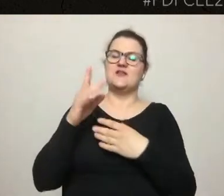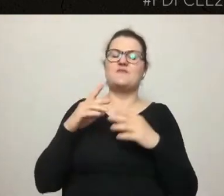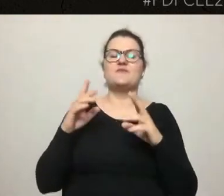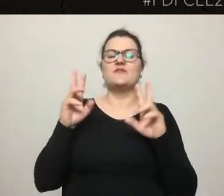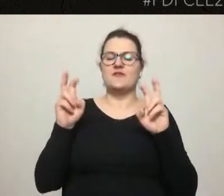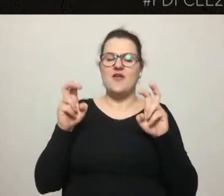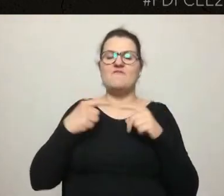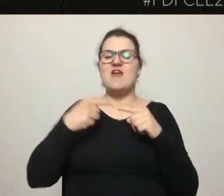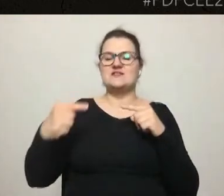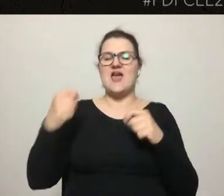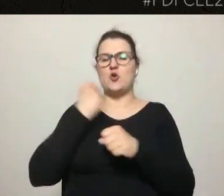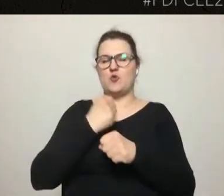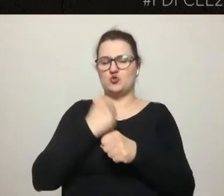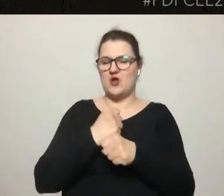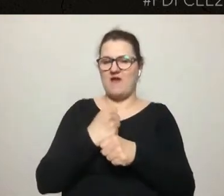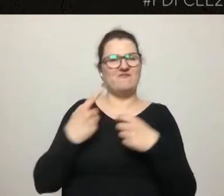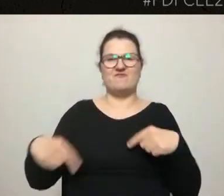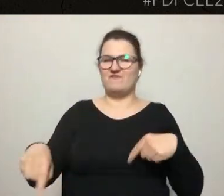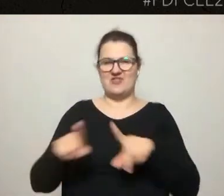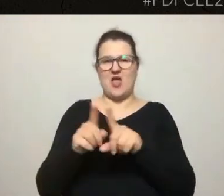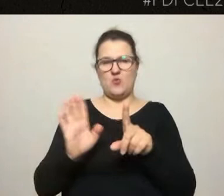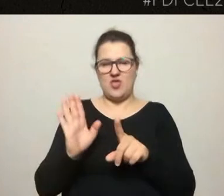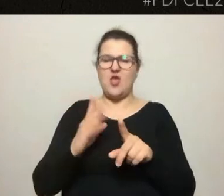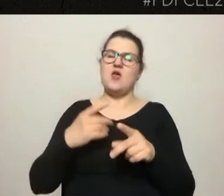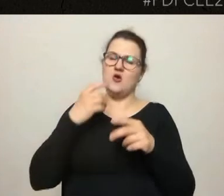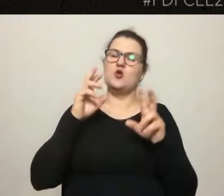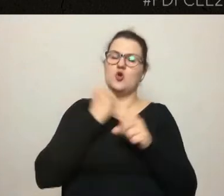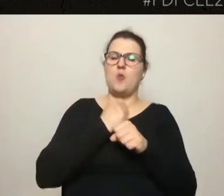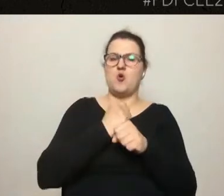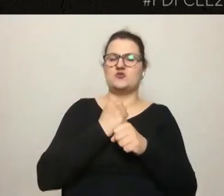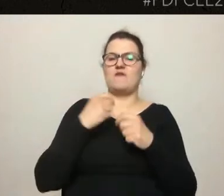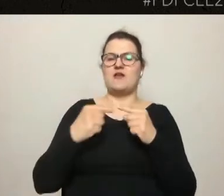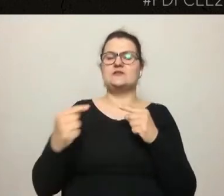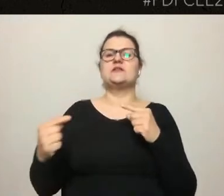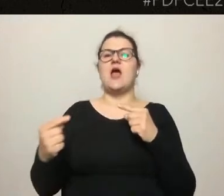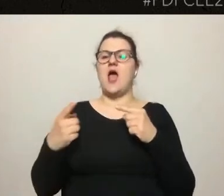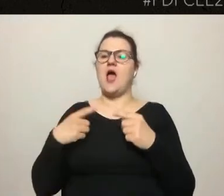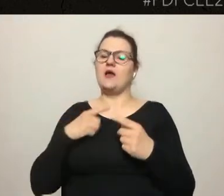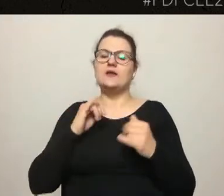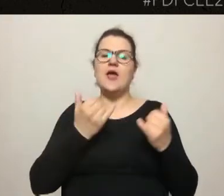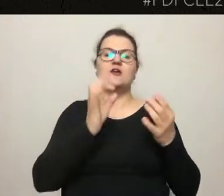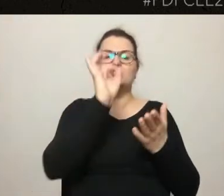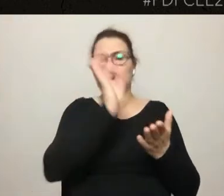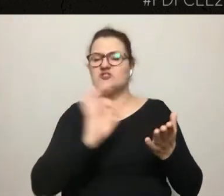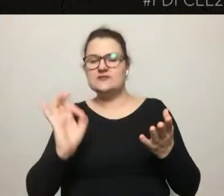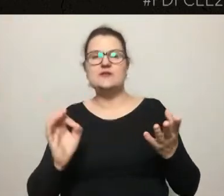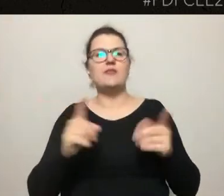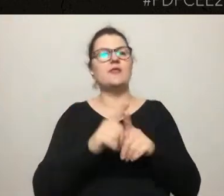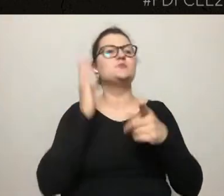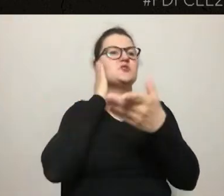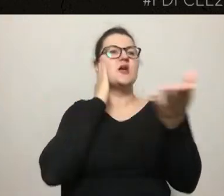pokazać po prostu to, jak zinterpretowaliśmy pierwsze szkice i wiadomości od mieszkańców w formie